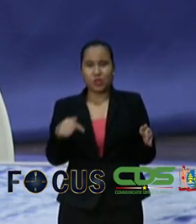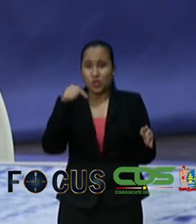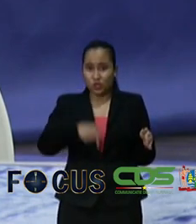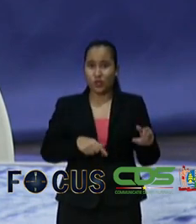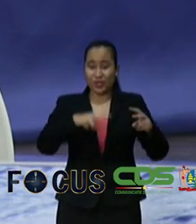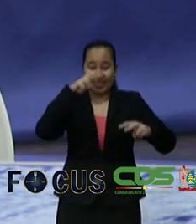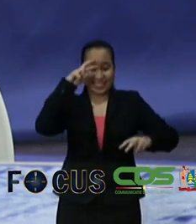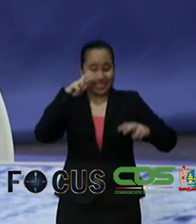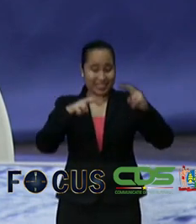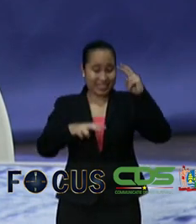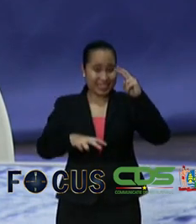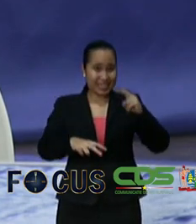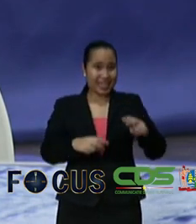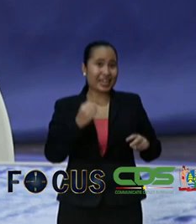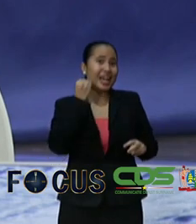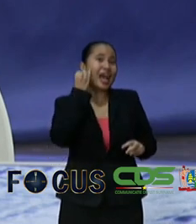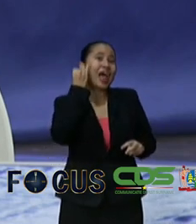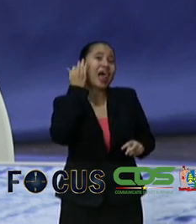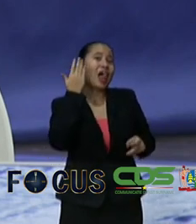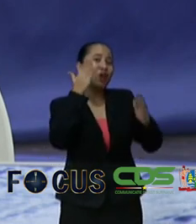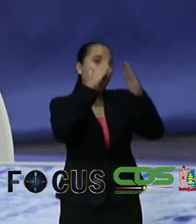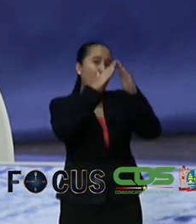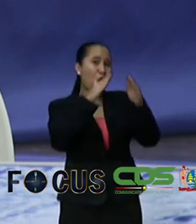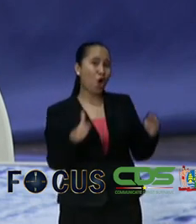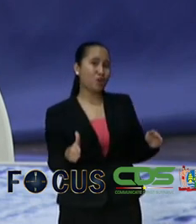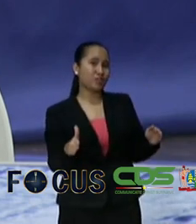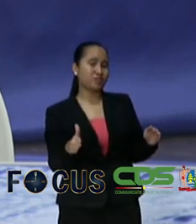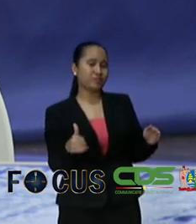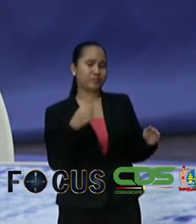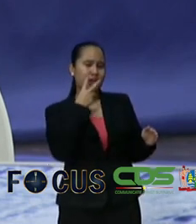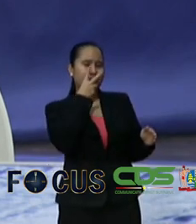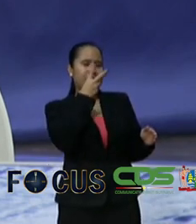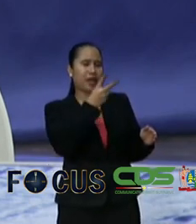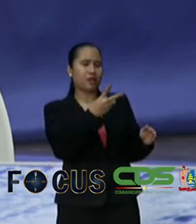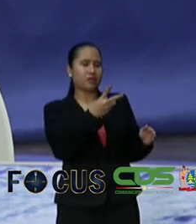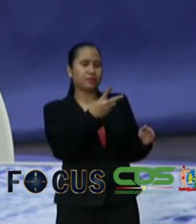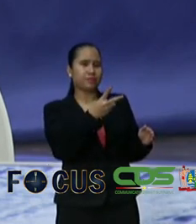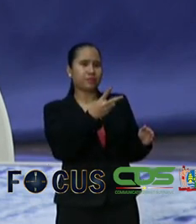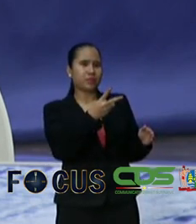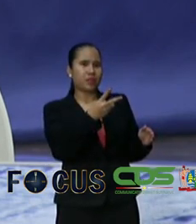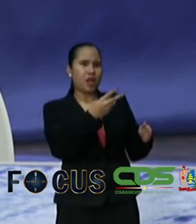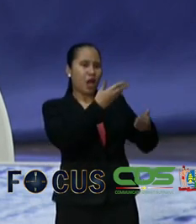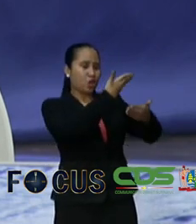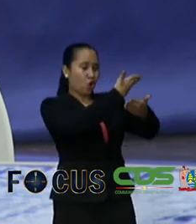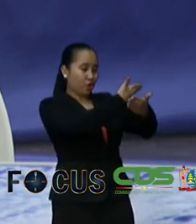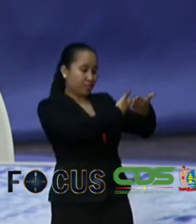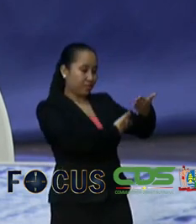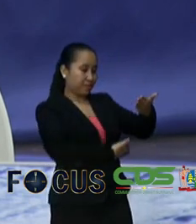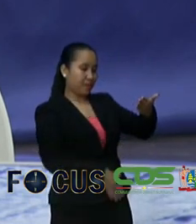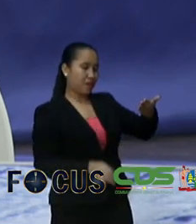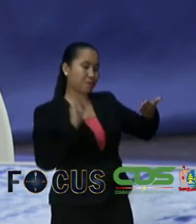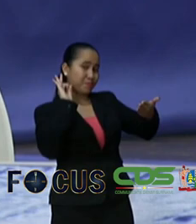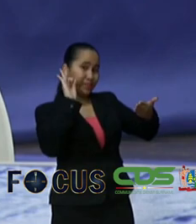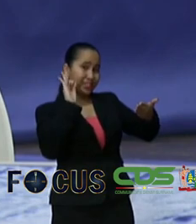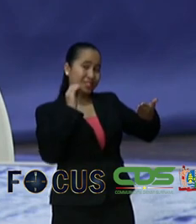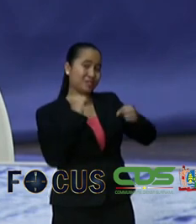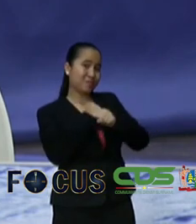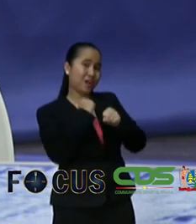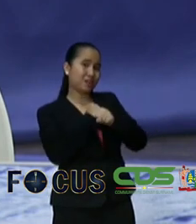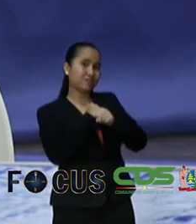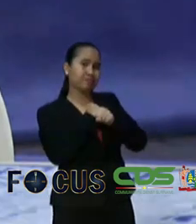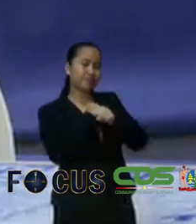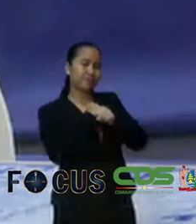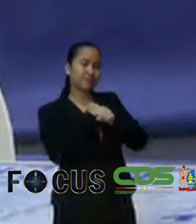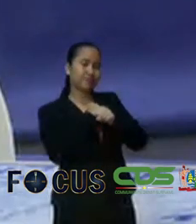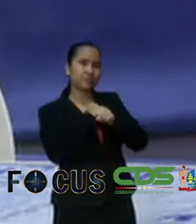plaatsvindt huis aan huis en dat we zoveel als mogelijk ons bestand proberen te verfijnen maar dat we ook willen